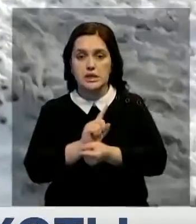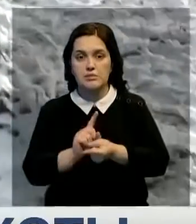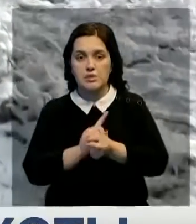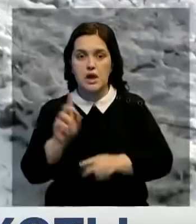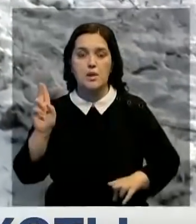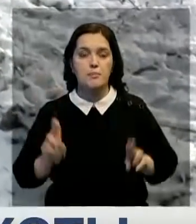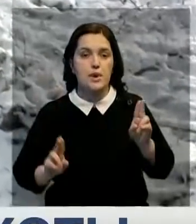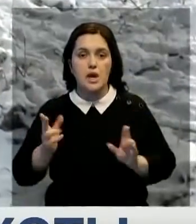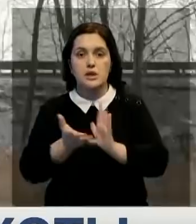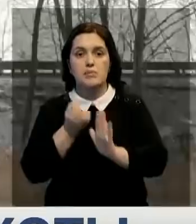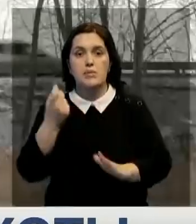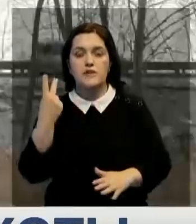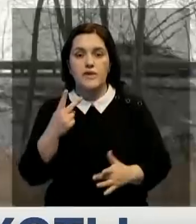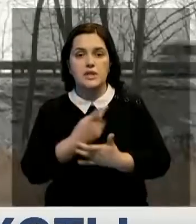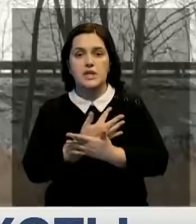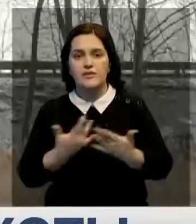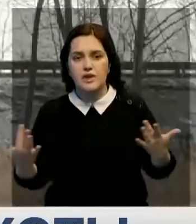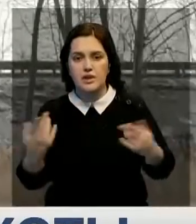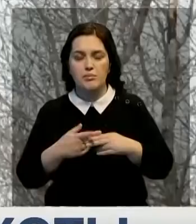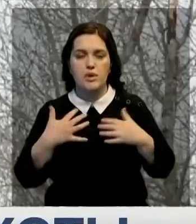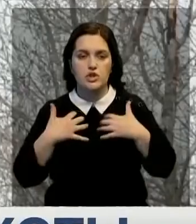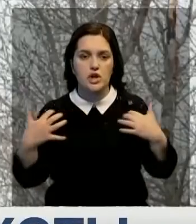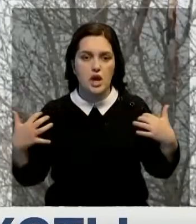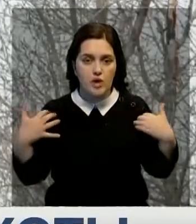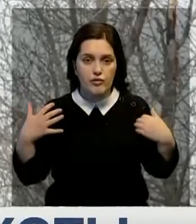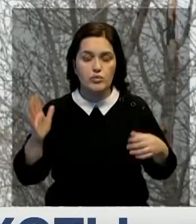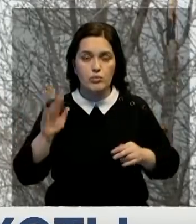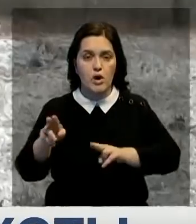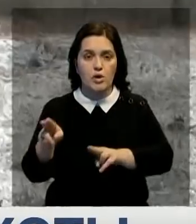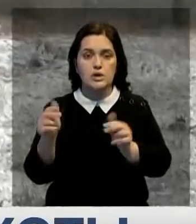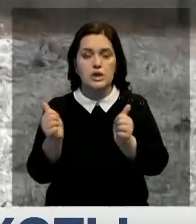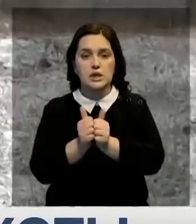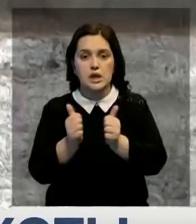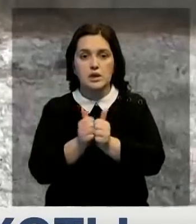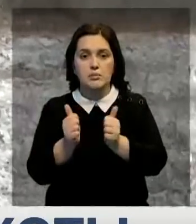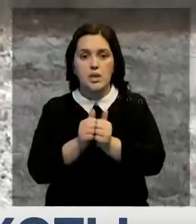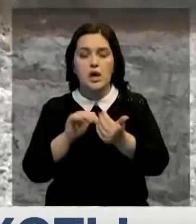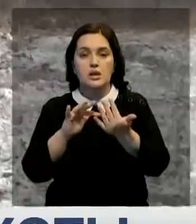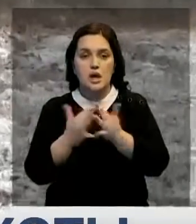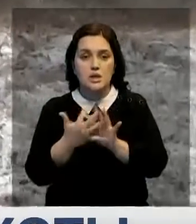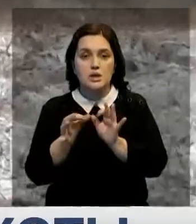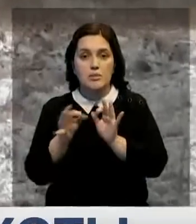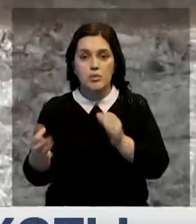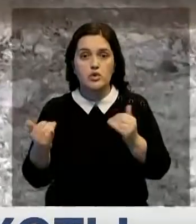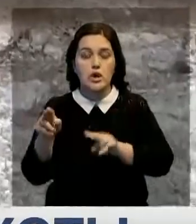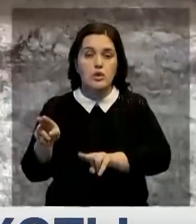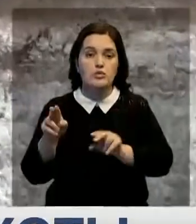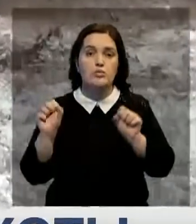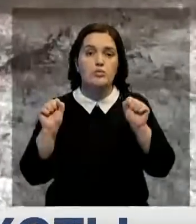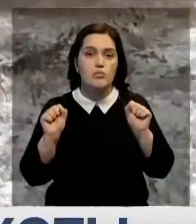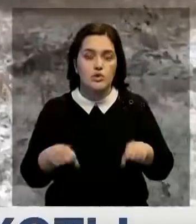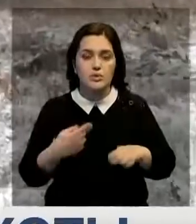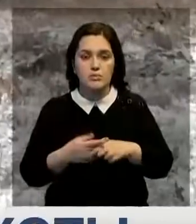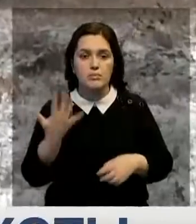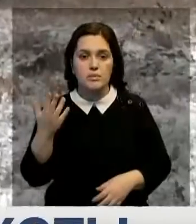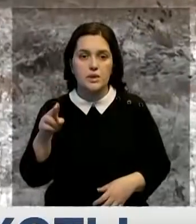Добывать разрешено 20 видов диких животных. Изменения коснулись и охоты вблизи населенных пунктов. Теперь охотиться можно не ближе 5